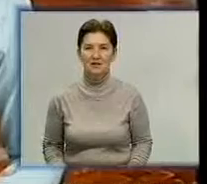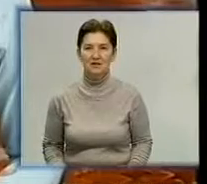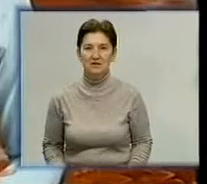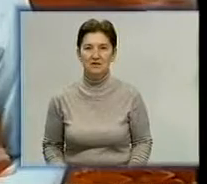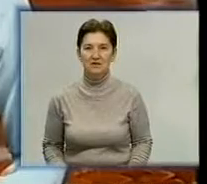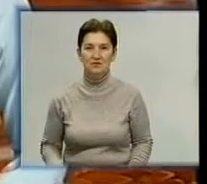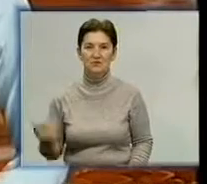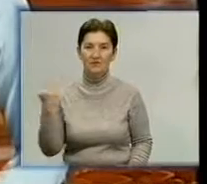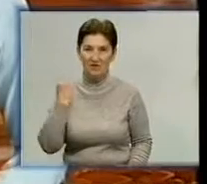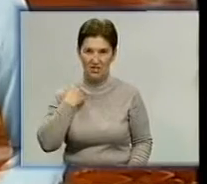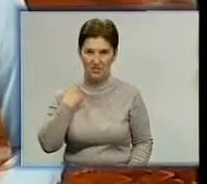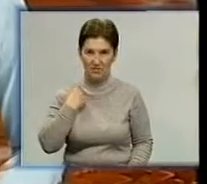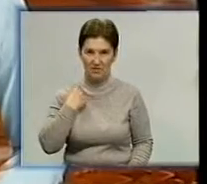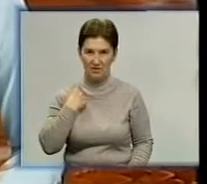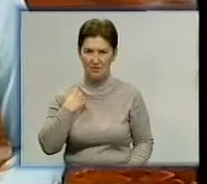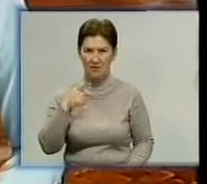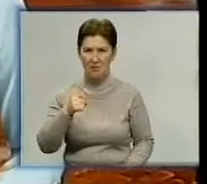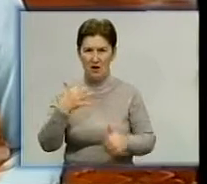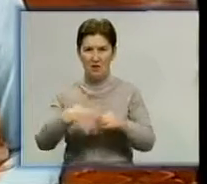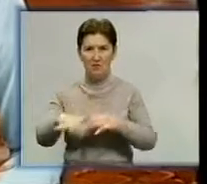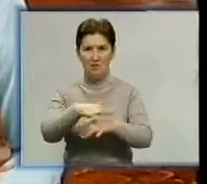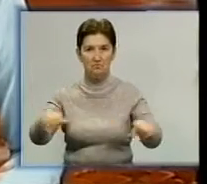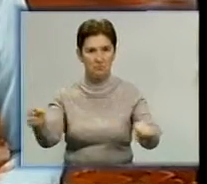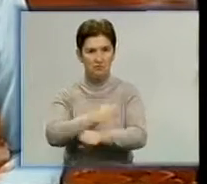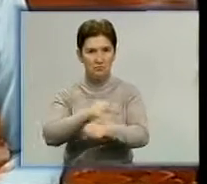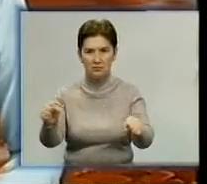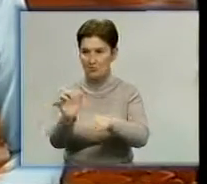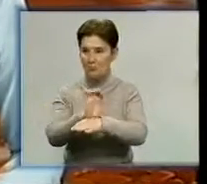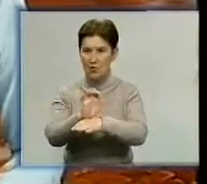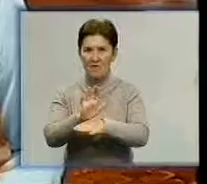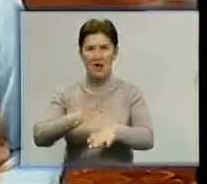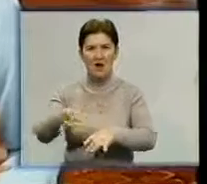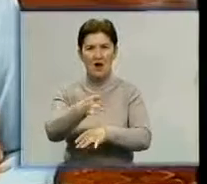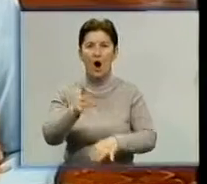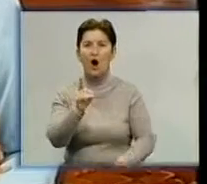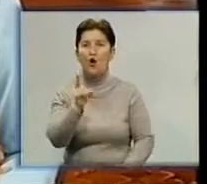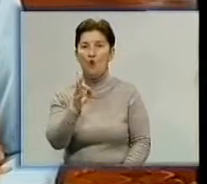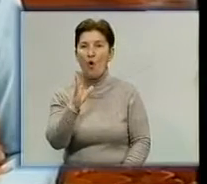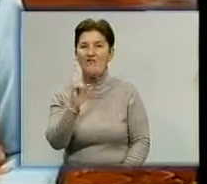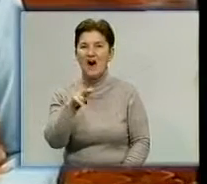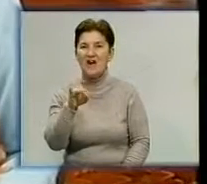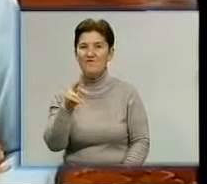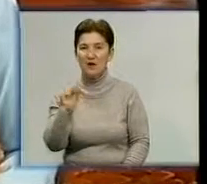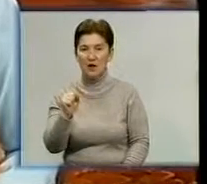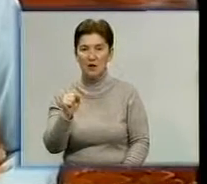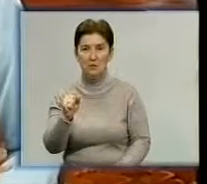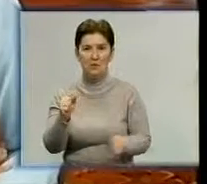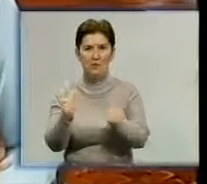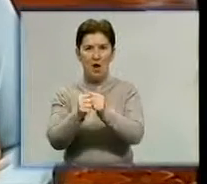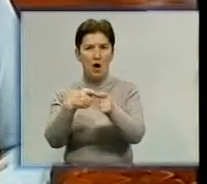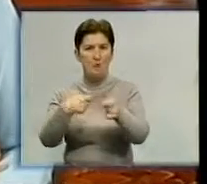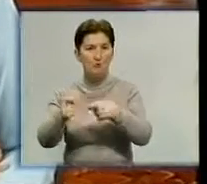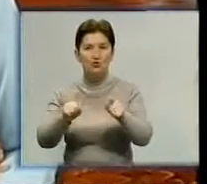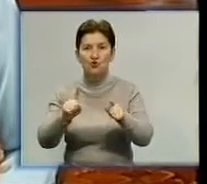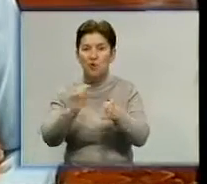В Кірвограді посеред житлового масиву вибухнуло авто. Пригода трапилася в мікрорайоні Ковалівка на зупинці біля торгового комплексу. Що стало